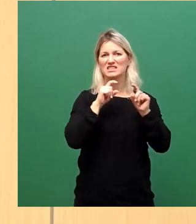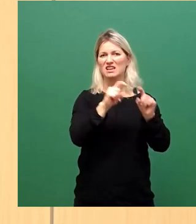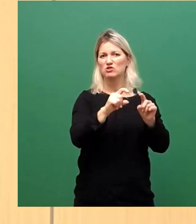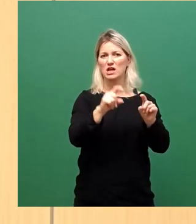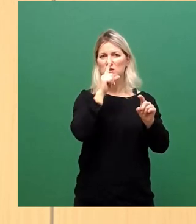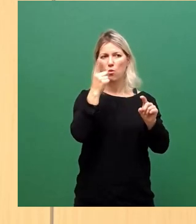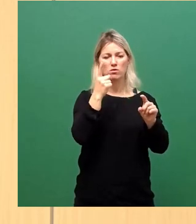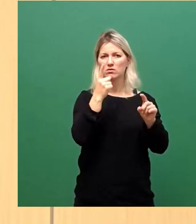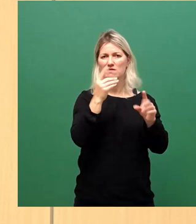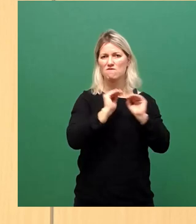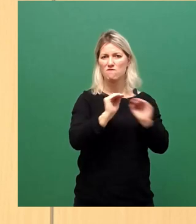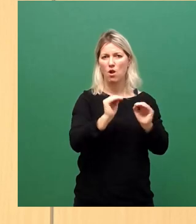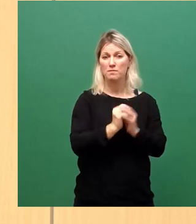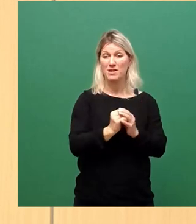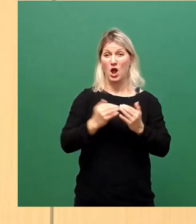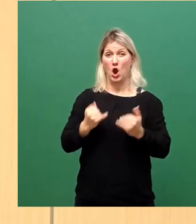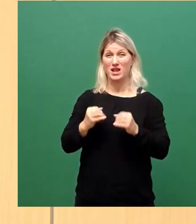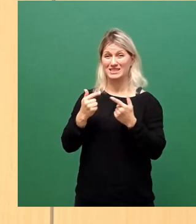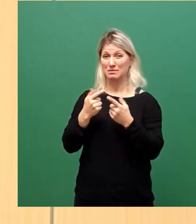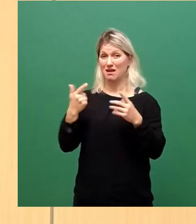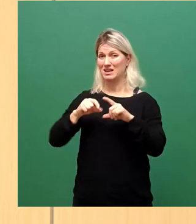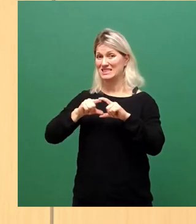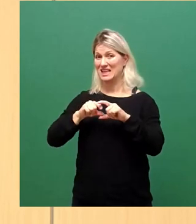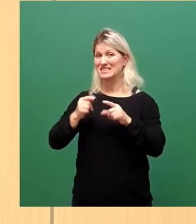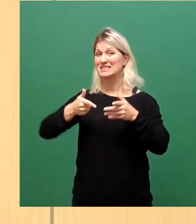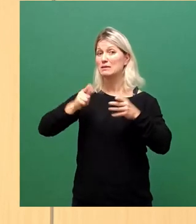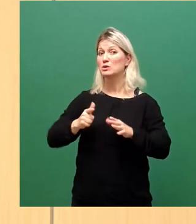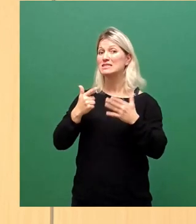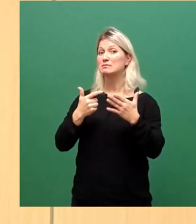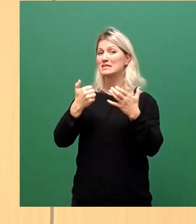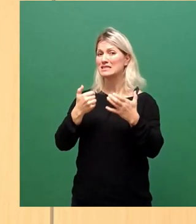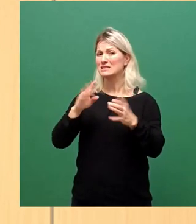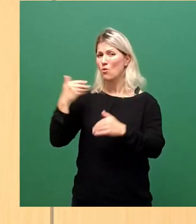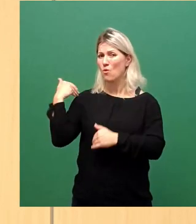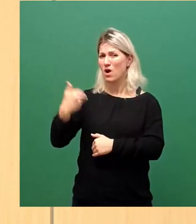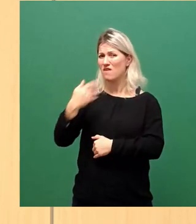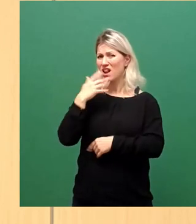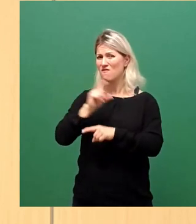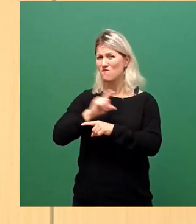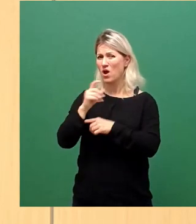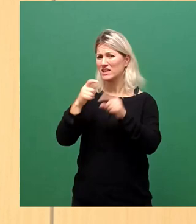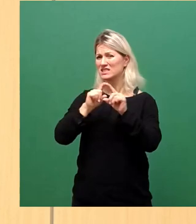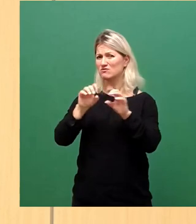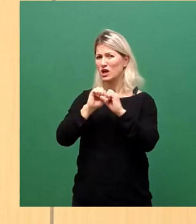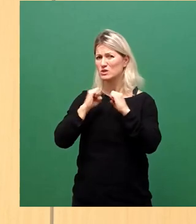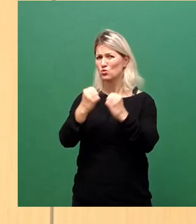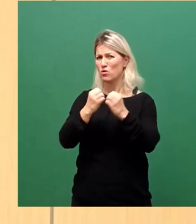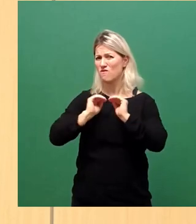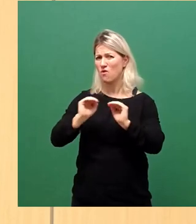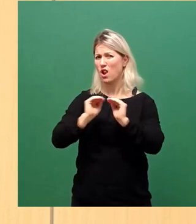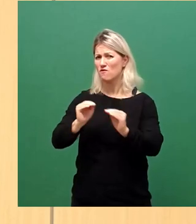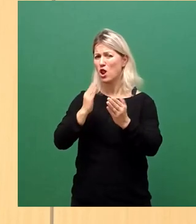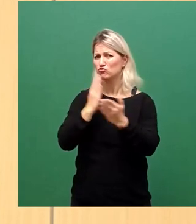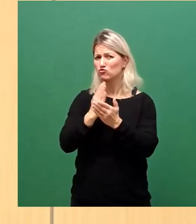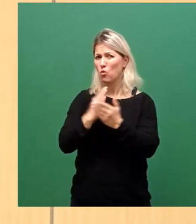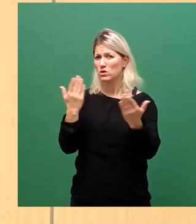Heute haben wir eine Sieben-Tage-Inzidenz von 767. Seit Wochen sind die Intensivstationen voll und Patienten müssen auch aus unserer Stadt